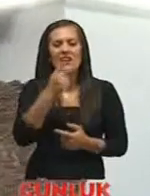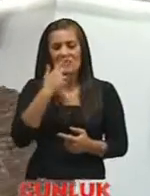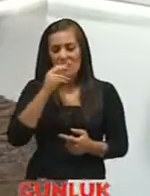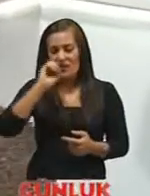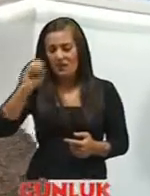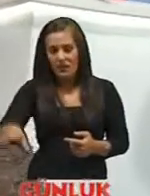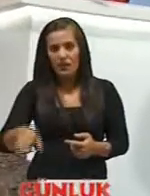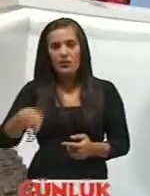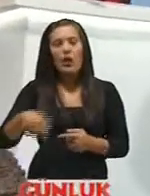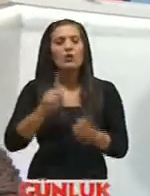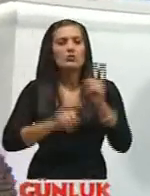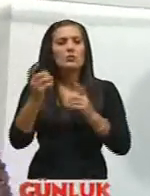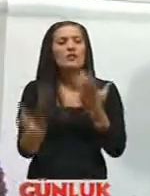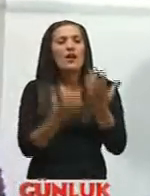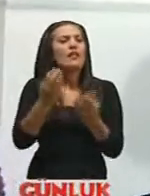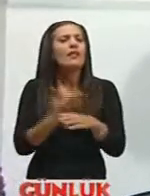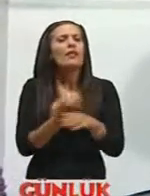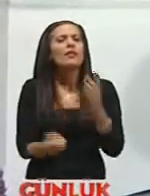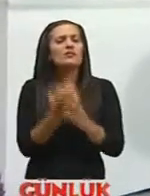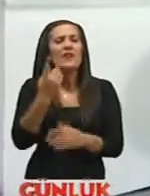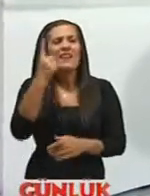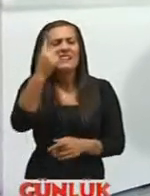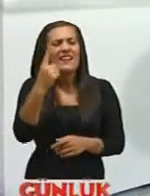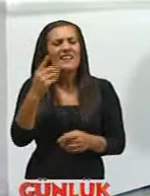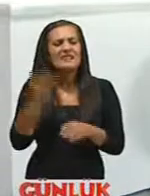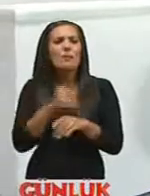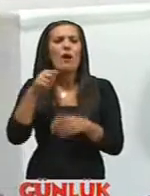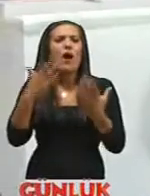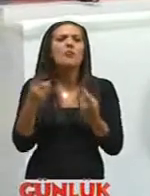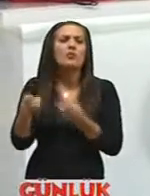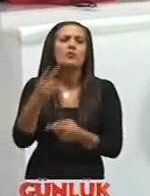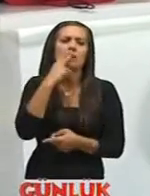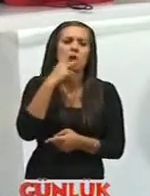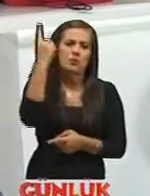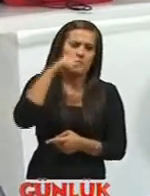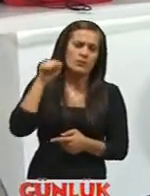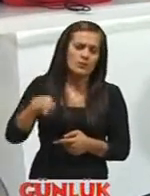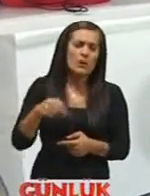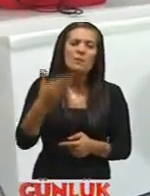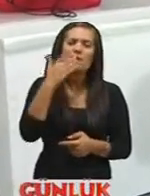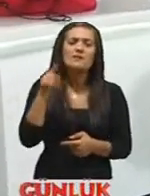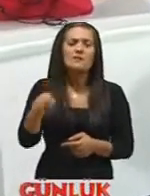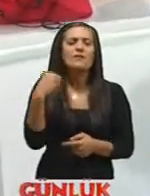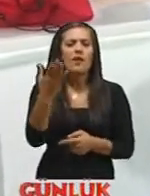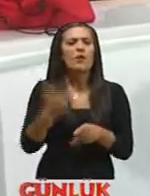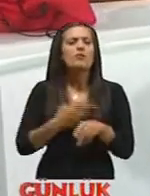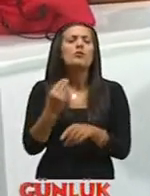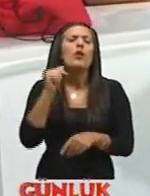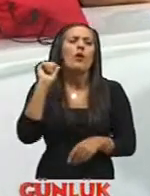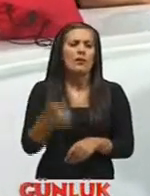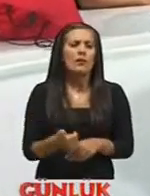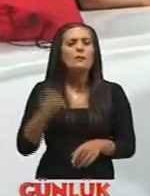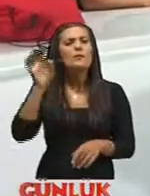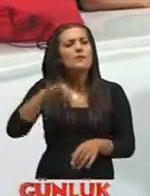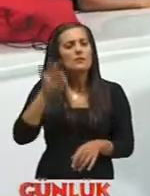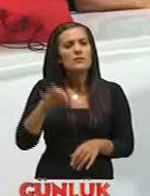aynen o, o çöp yangını neden çıkabilir? tek sebep ağırlıklı budur mesela sizin verdiğiniz örnek çok önemli şimdi